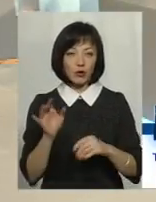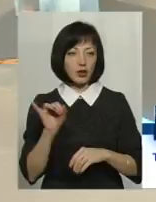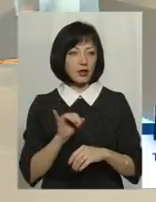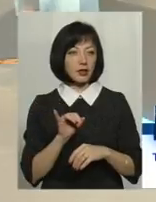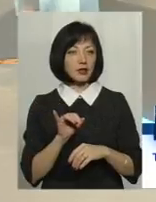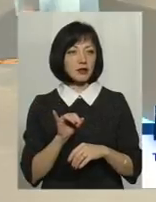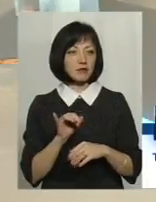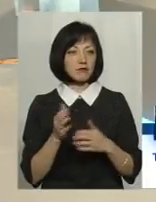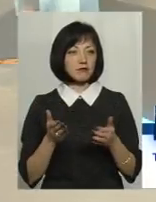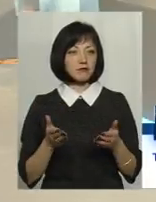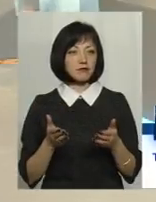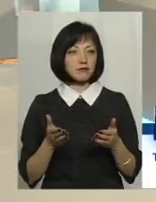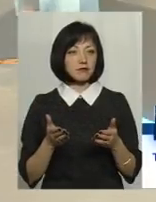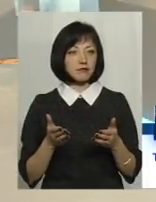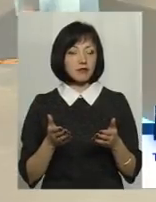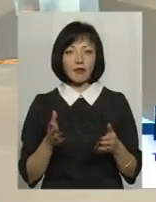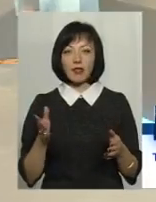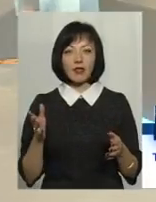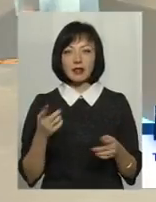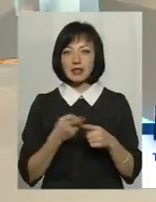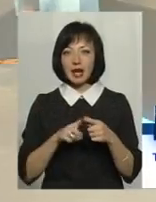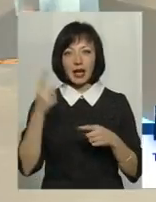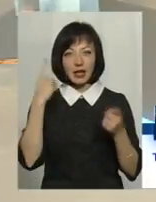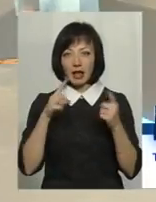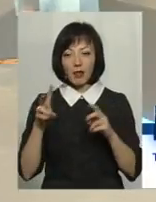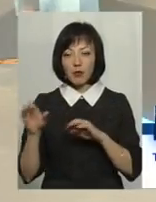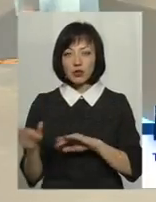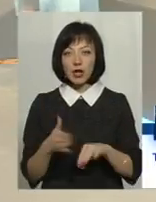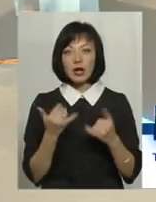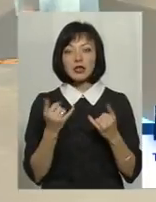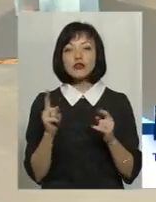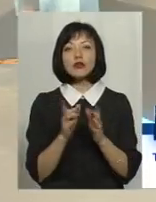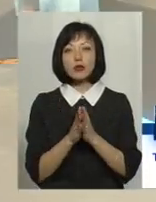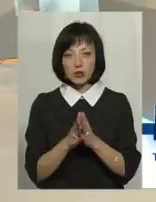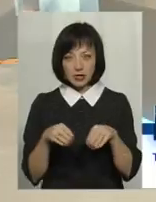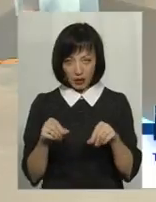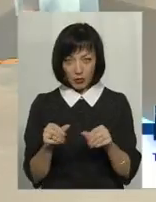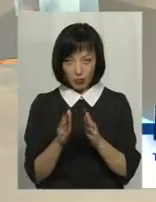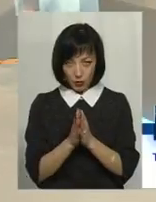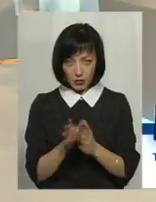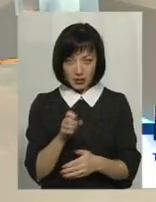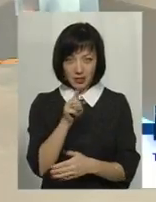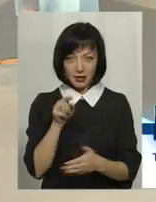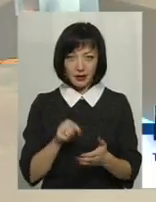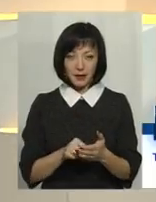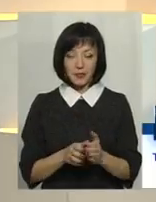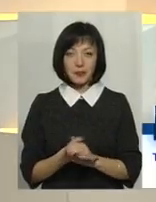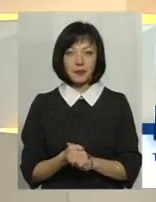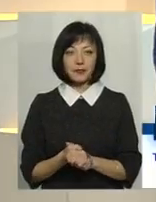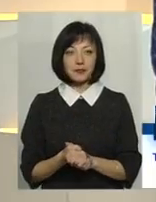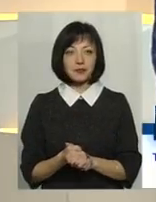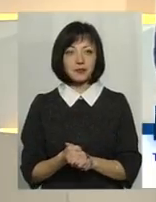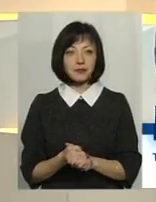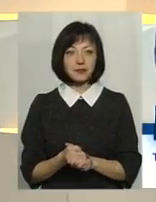якось не пройшла тоді ця ідея. А зараз що просять? Землю просять? Дякую за